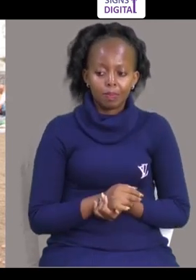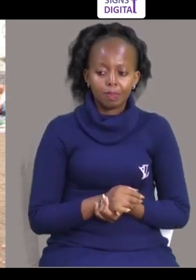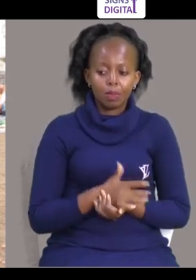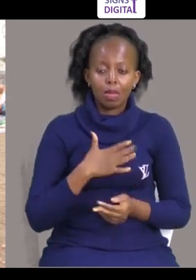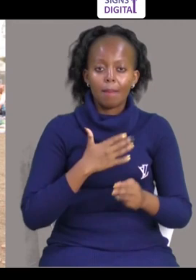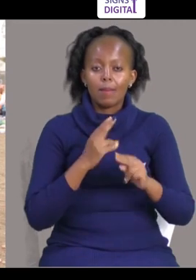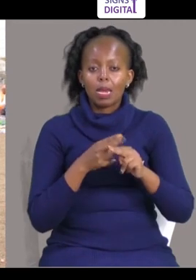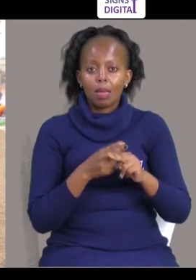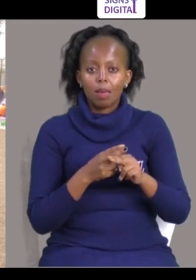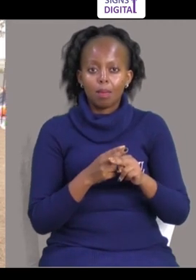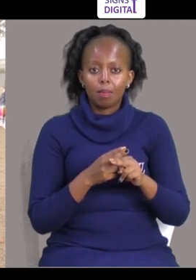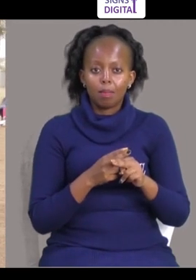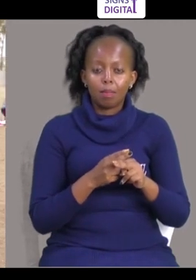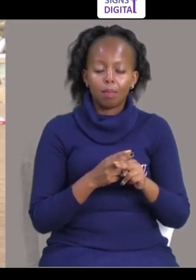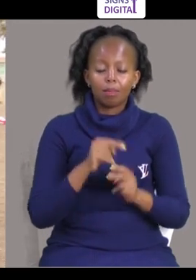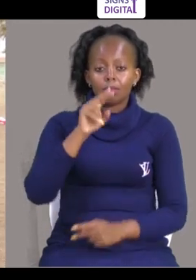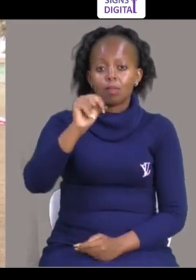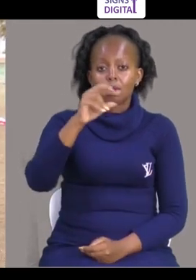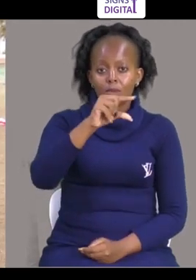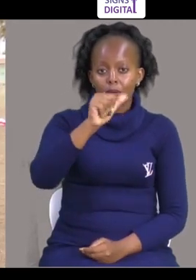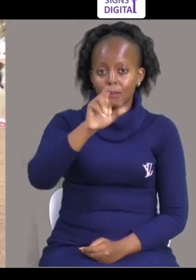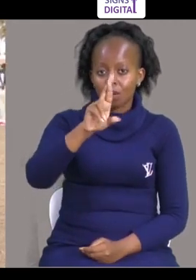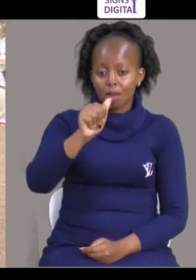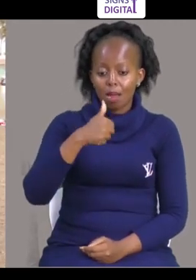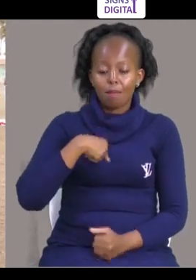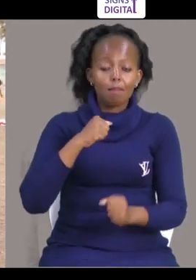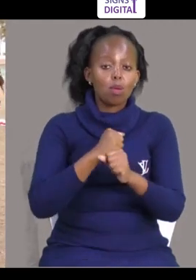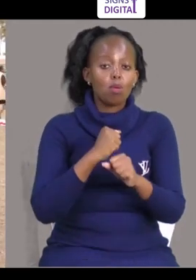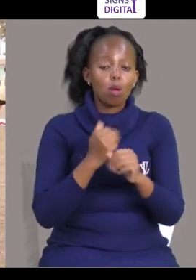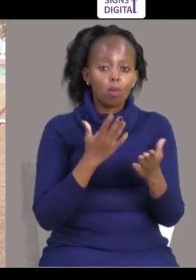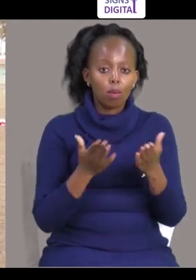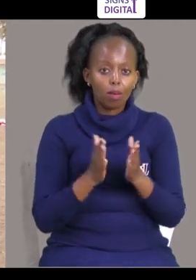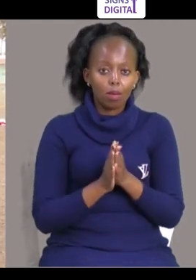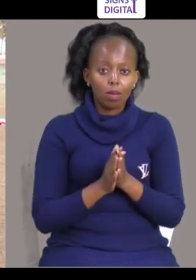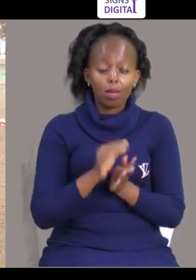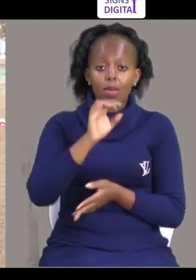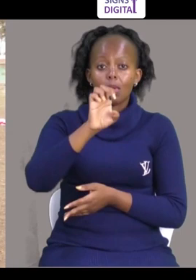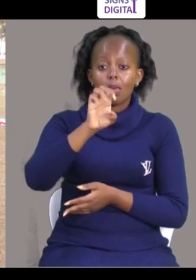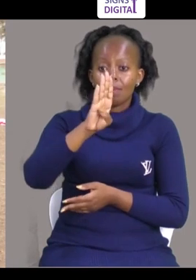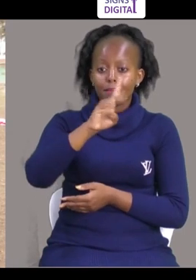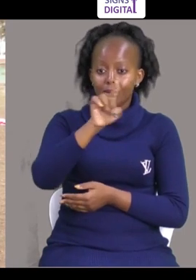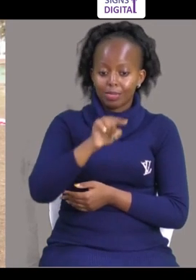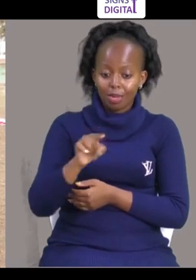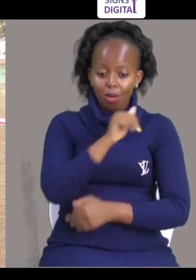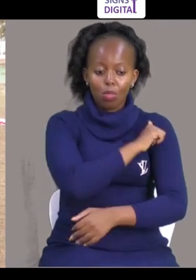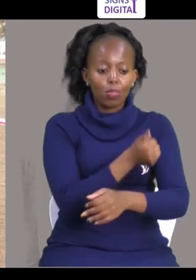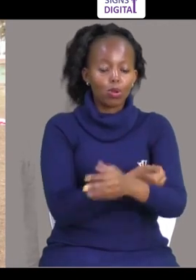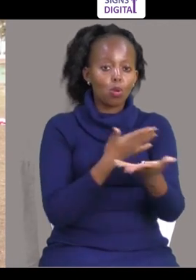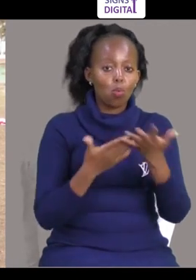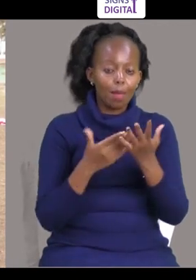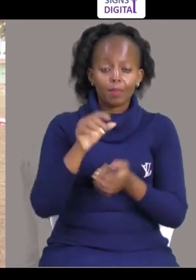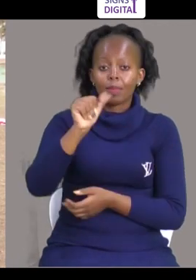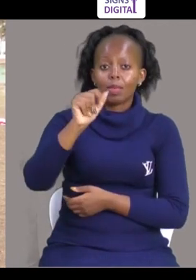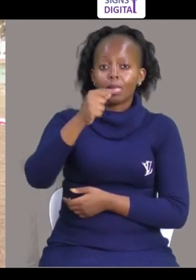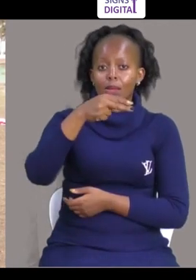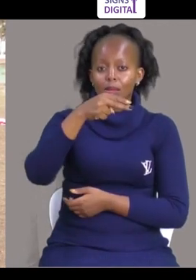Habari zeno yote Mimi na hitua pita andara na panya kazi na IPZ